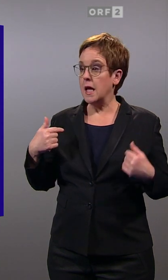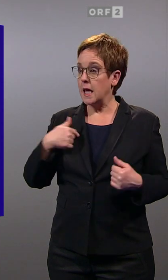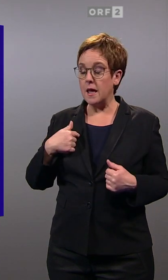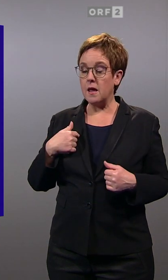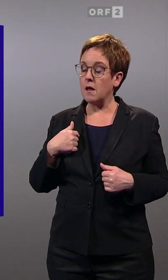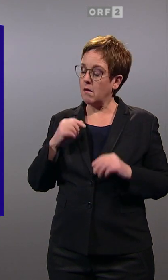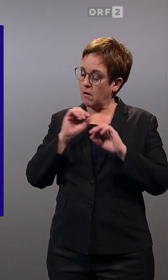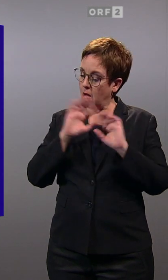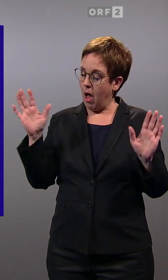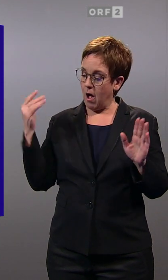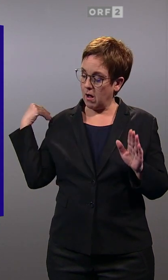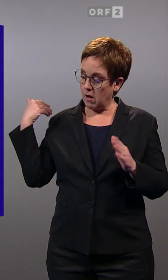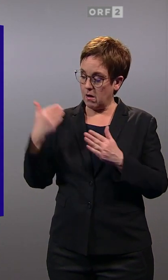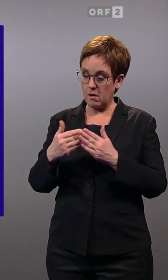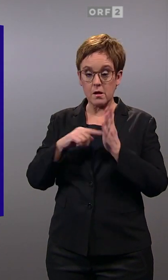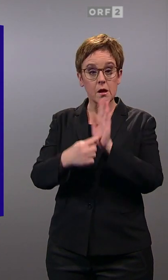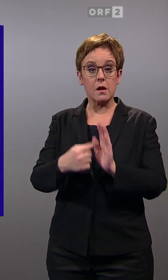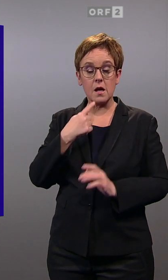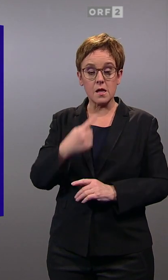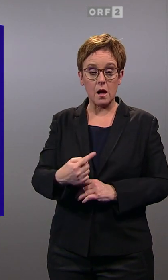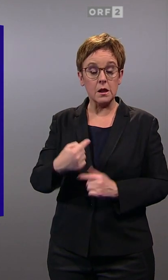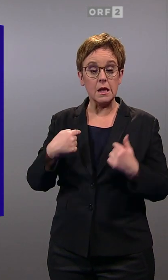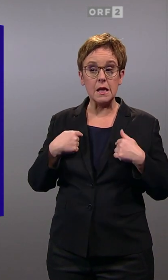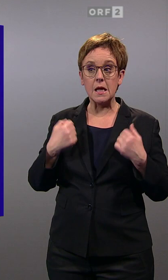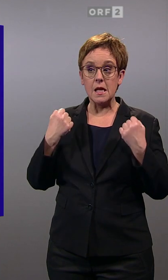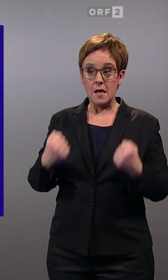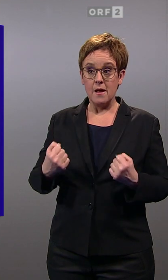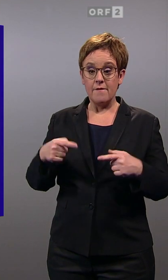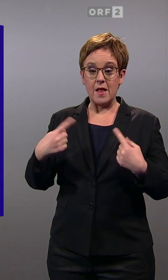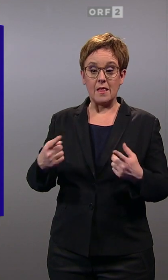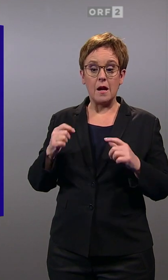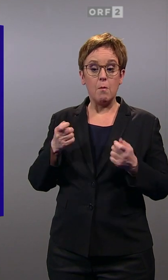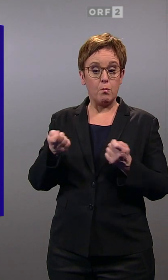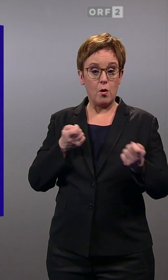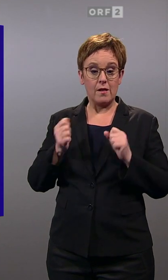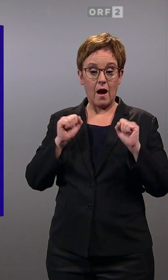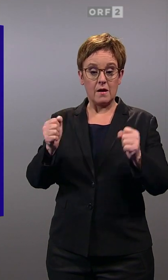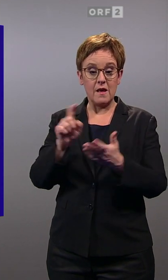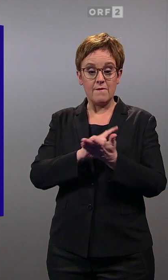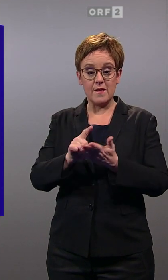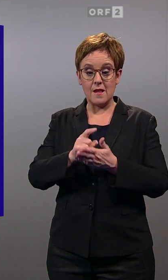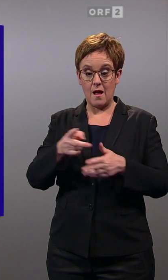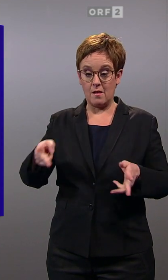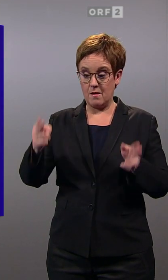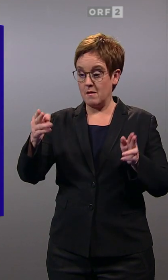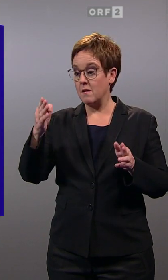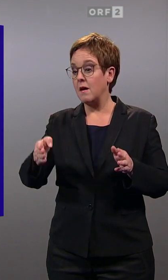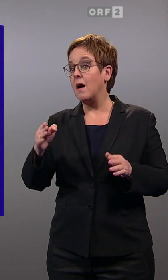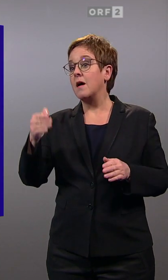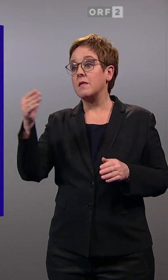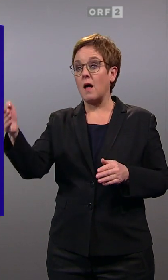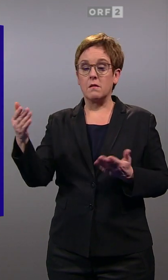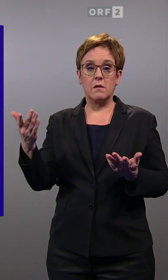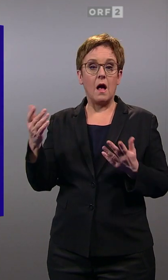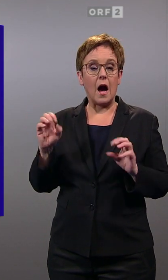klitzeklar gesagt, ich werde mit Sicherheit nach meiner aktiven politischen Zeit in keiner Art und Weise